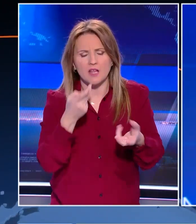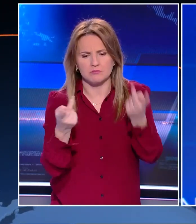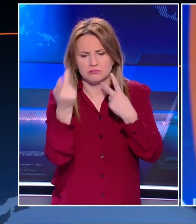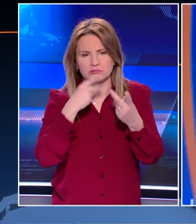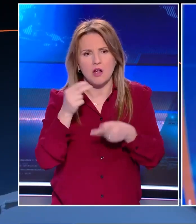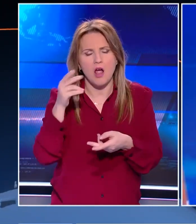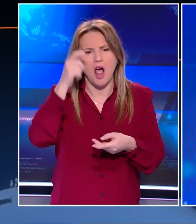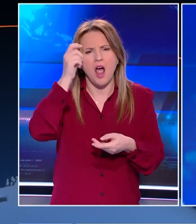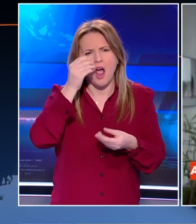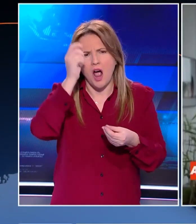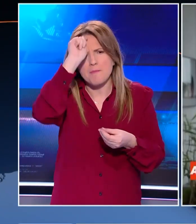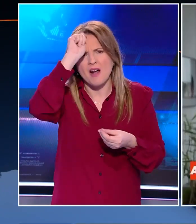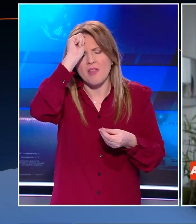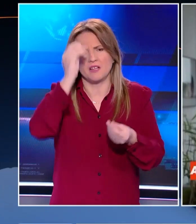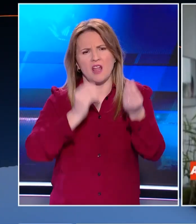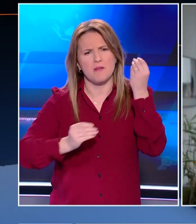και υπερβολικές.